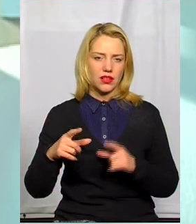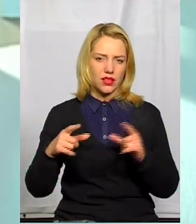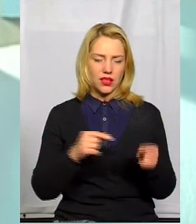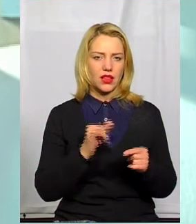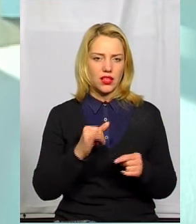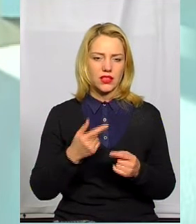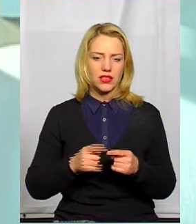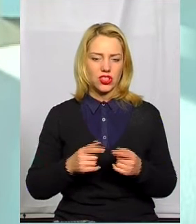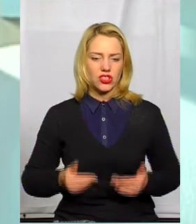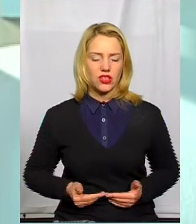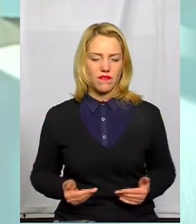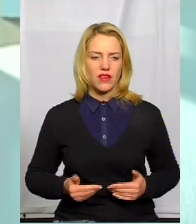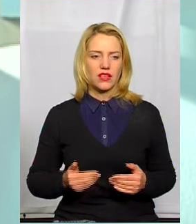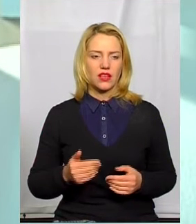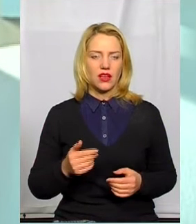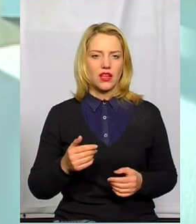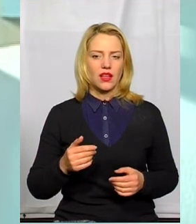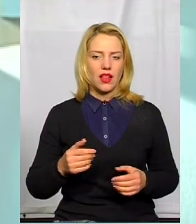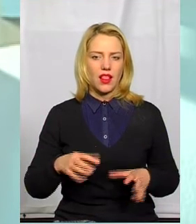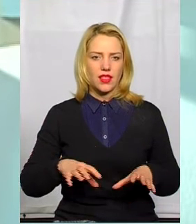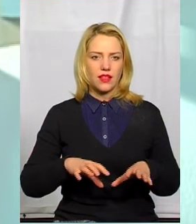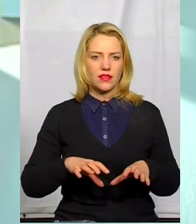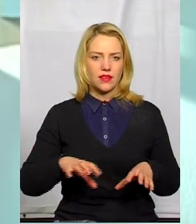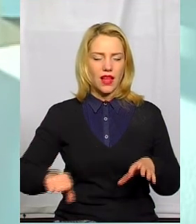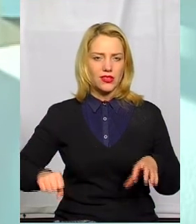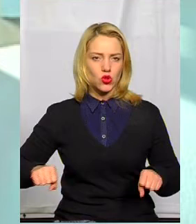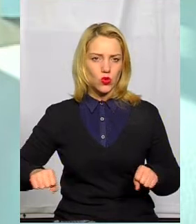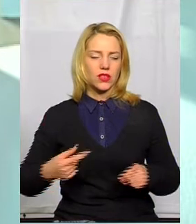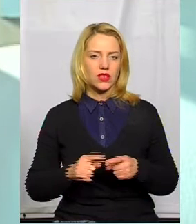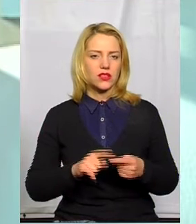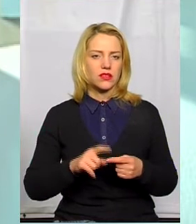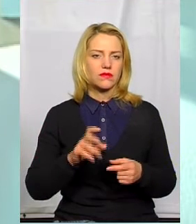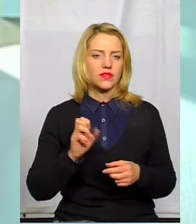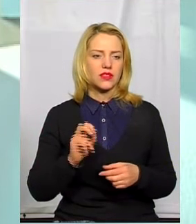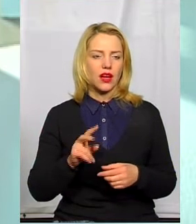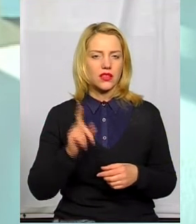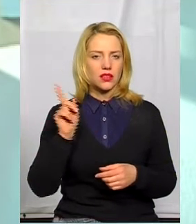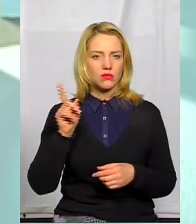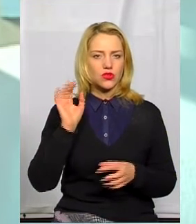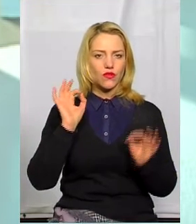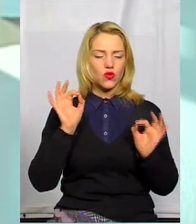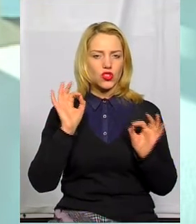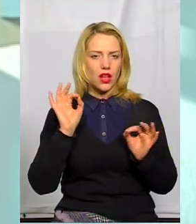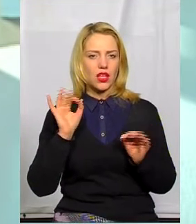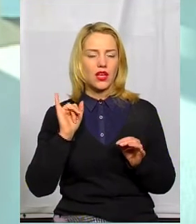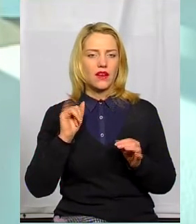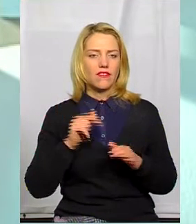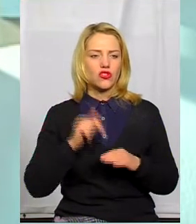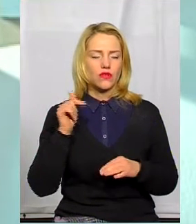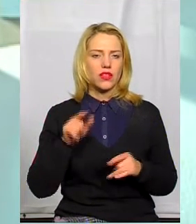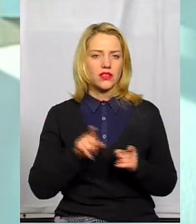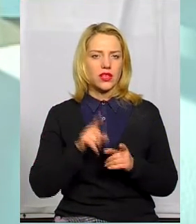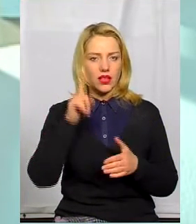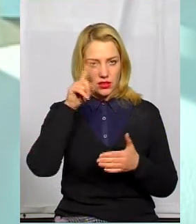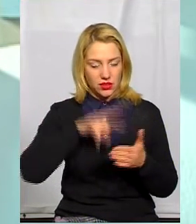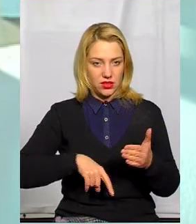сказати, що цей, ви знаєте, значить, що там ще й, мабуть, звучала чи відчувалася така